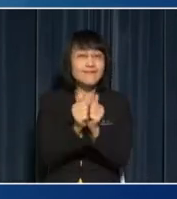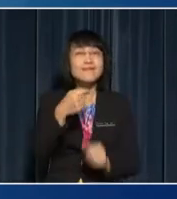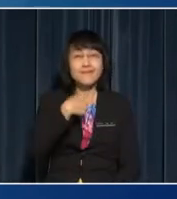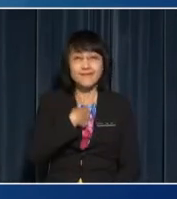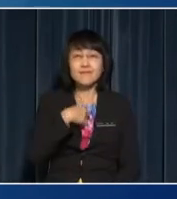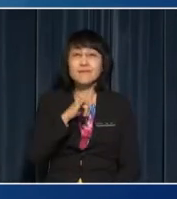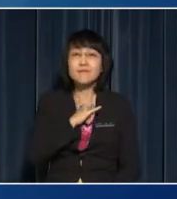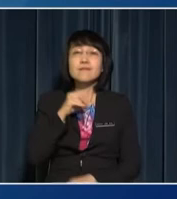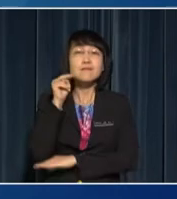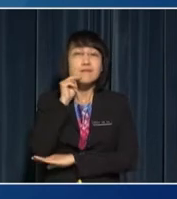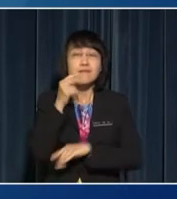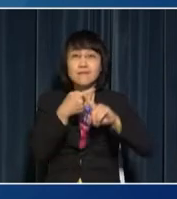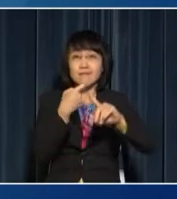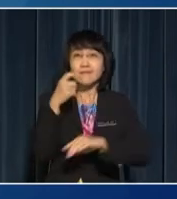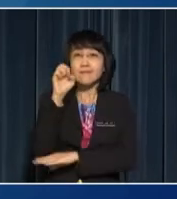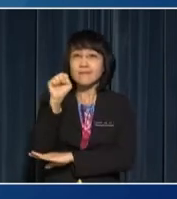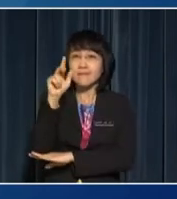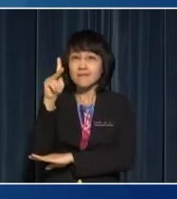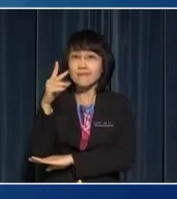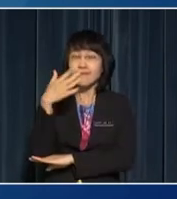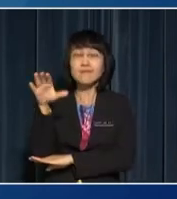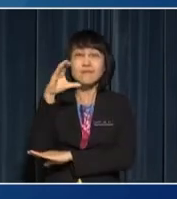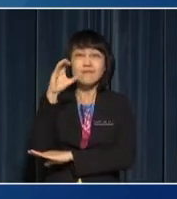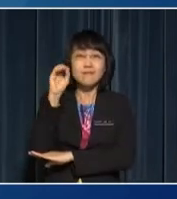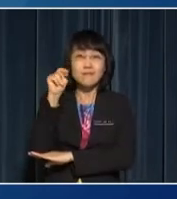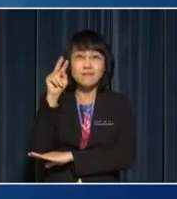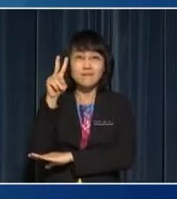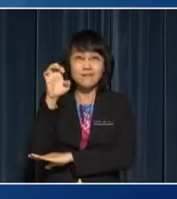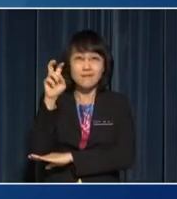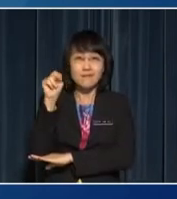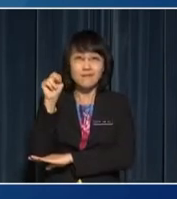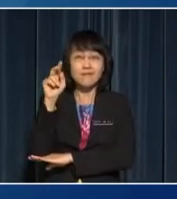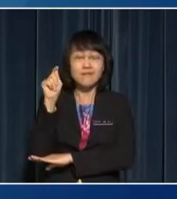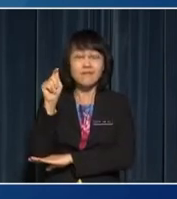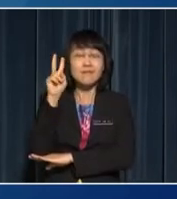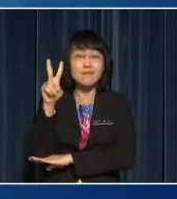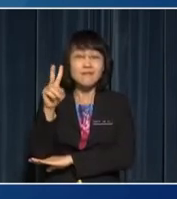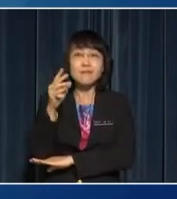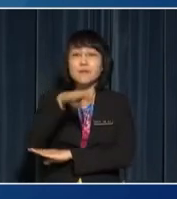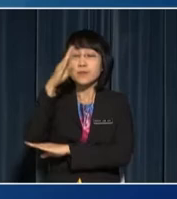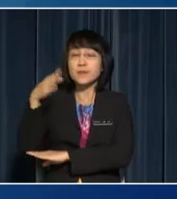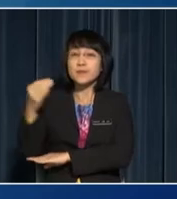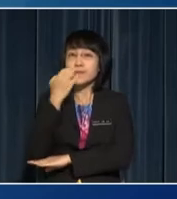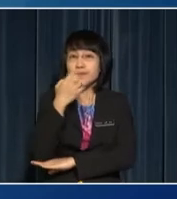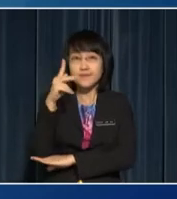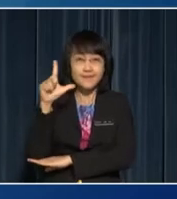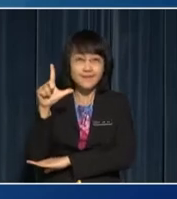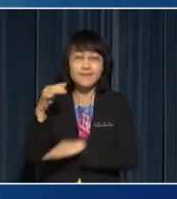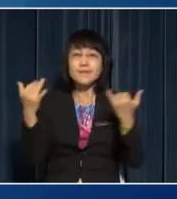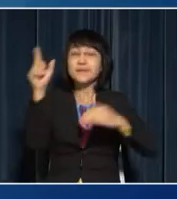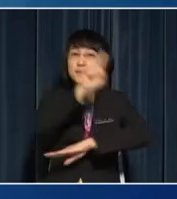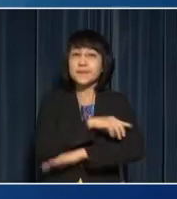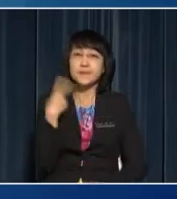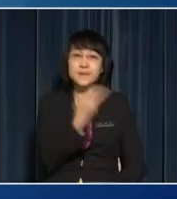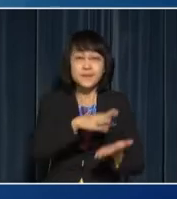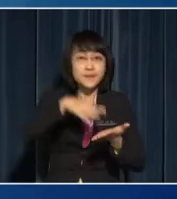I am Noor from Sekolah Kebangsaan Konven Dua Bukit Nanas, Kuala Lumpur Today, we